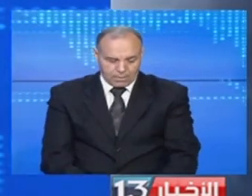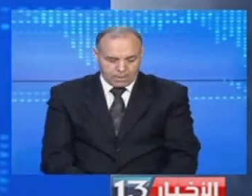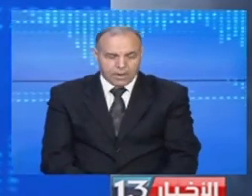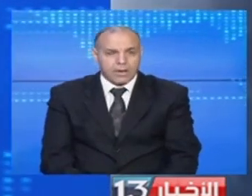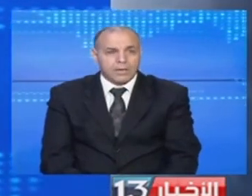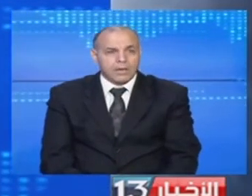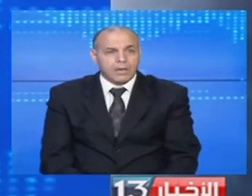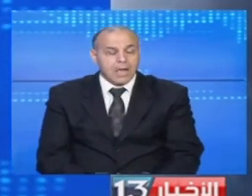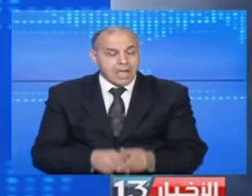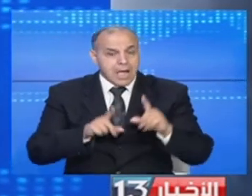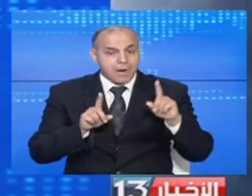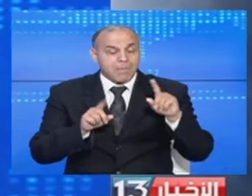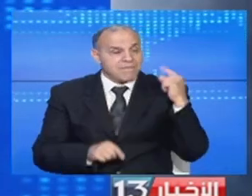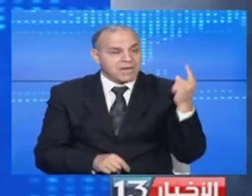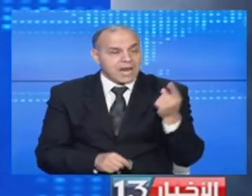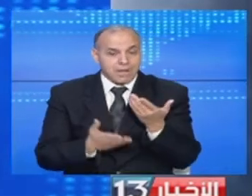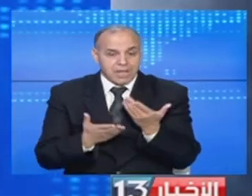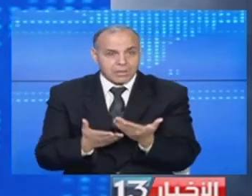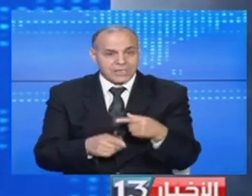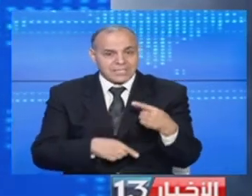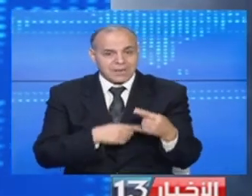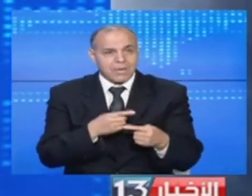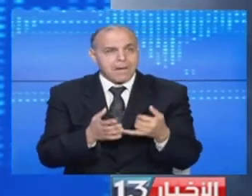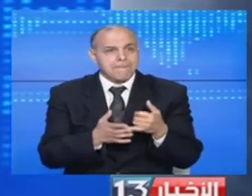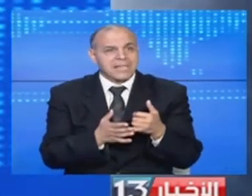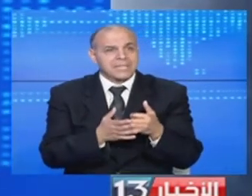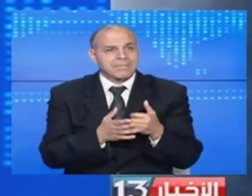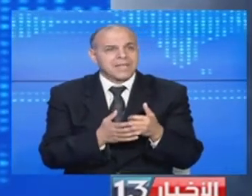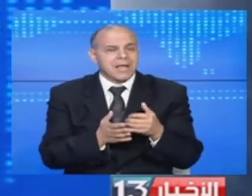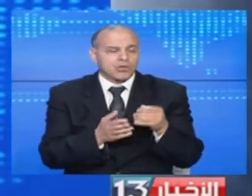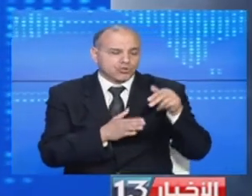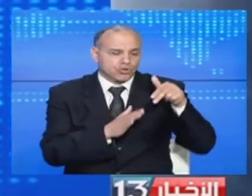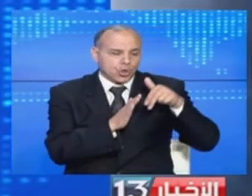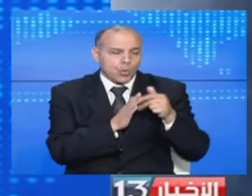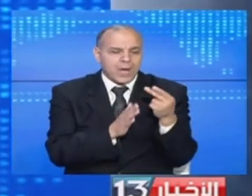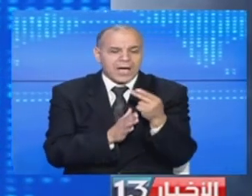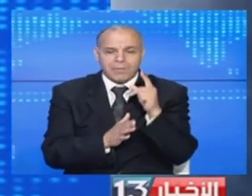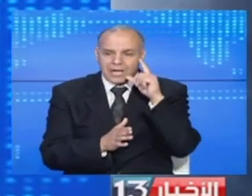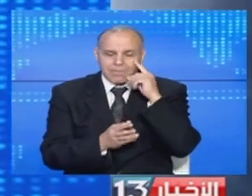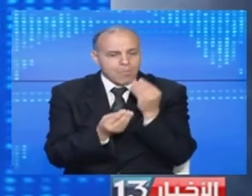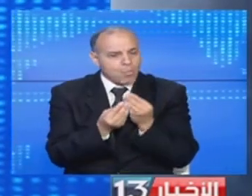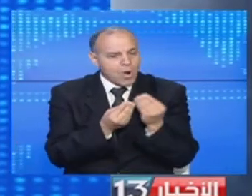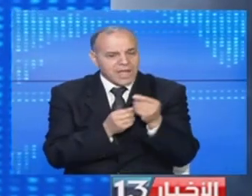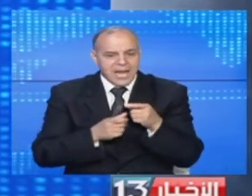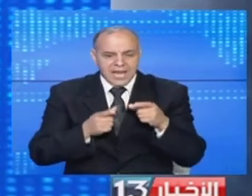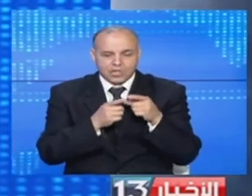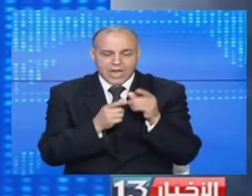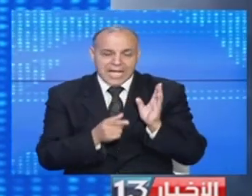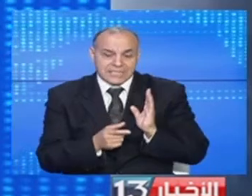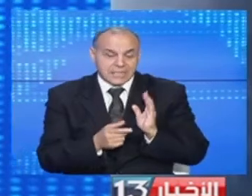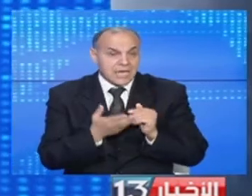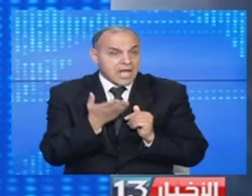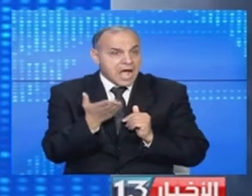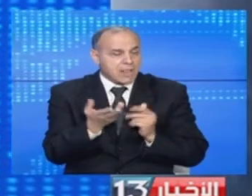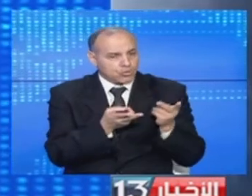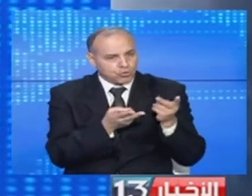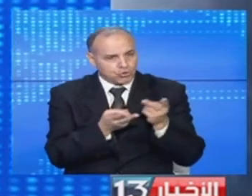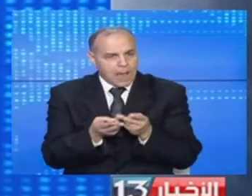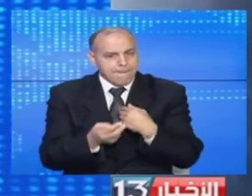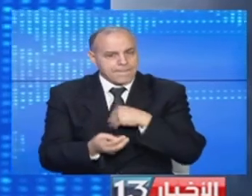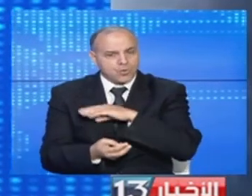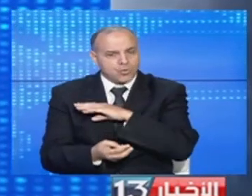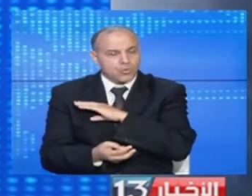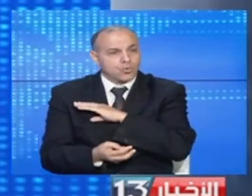في أخبارنا الدولية تستمر في مدينة إغدام الساجن بغرب ليبيا محادثات اللجنة العسكرية بحضور